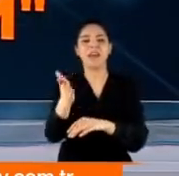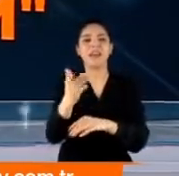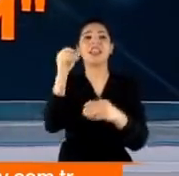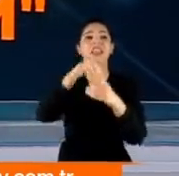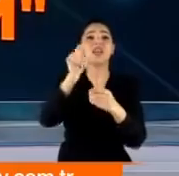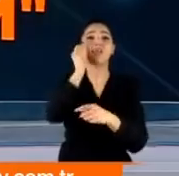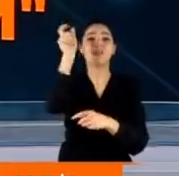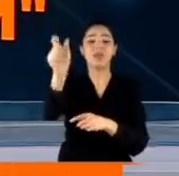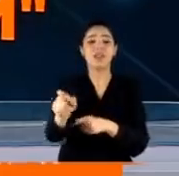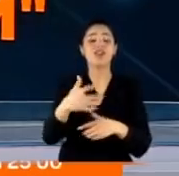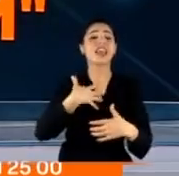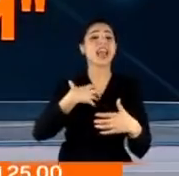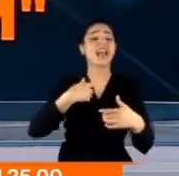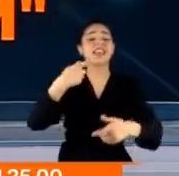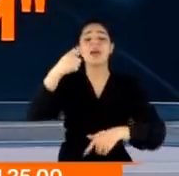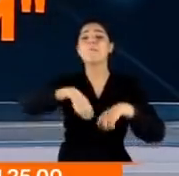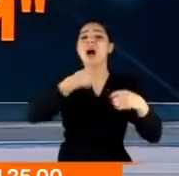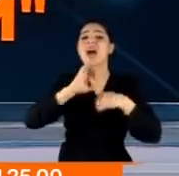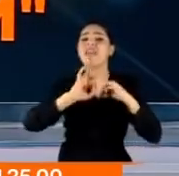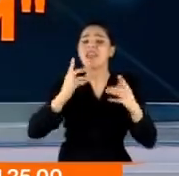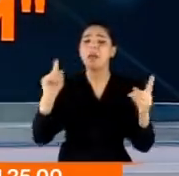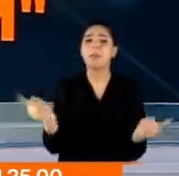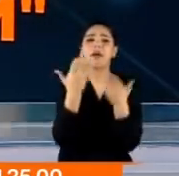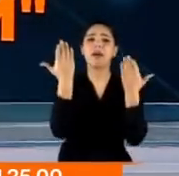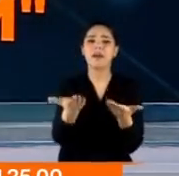İçlerinden birinin savunması bir hayli ilginç.